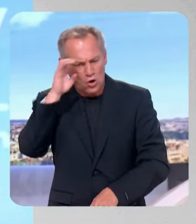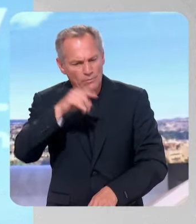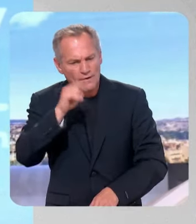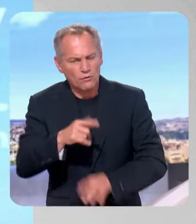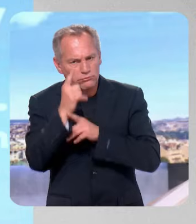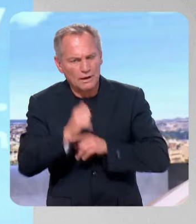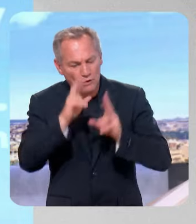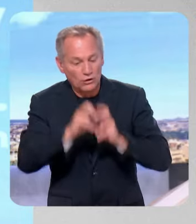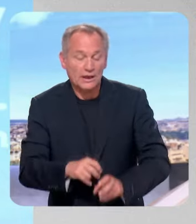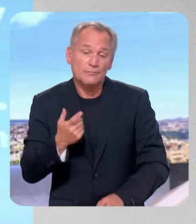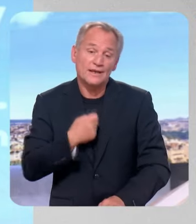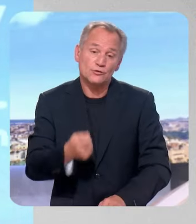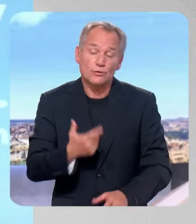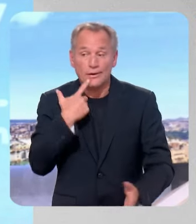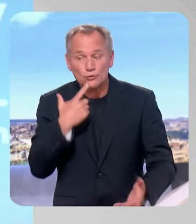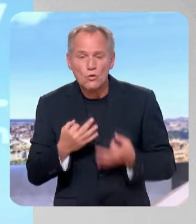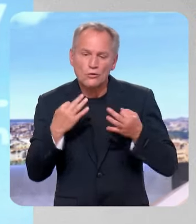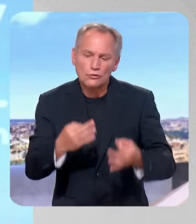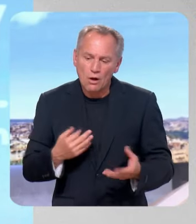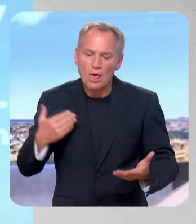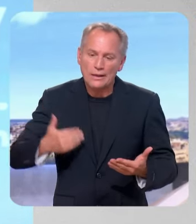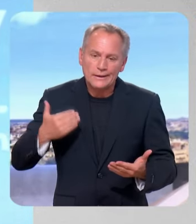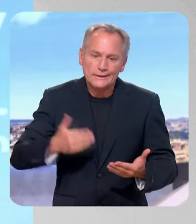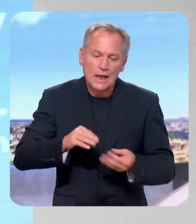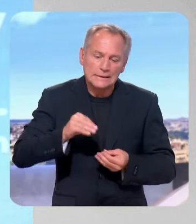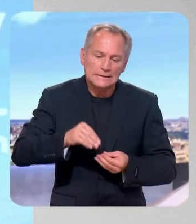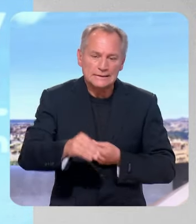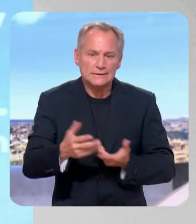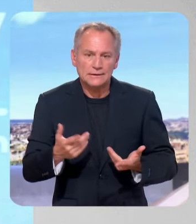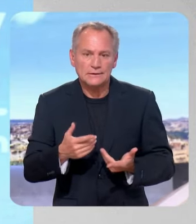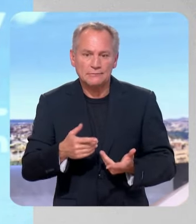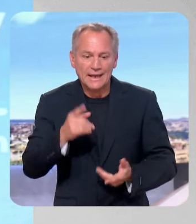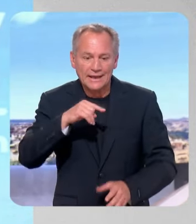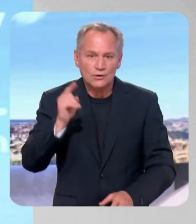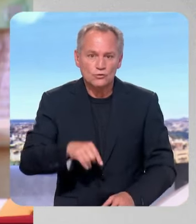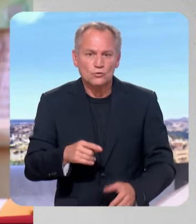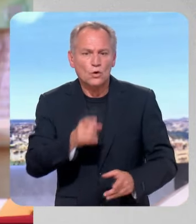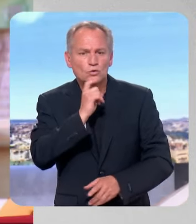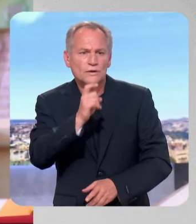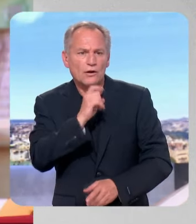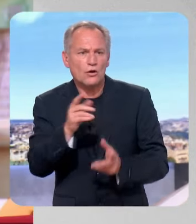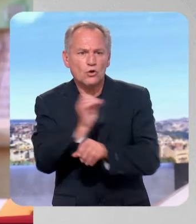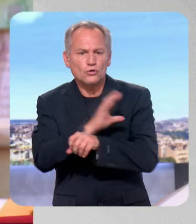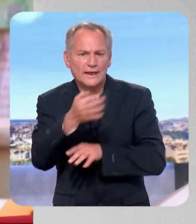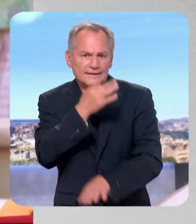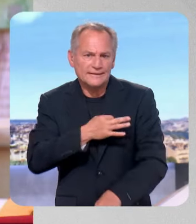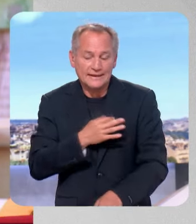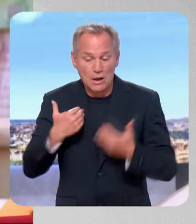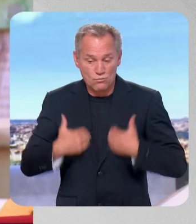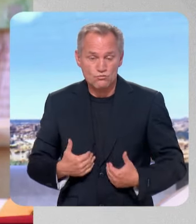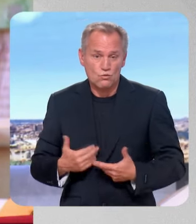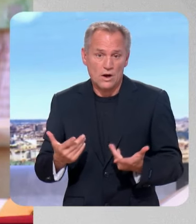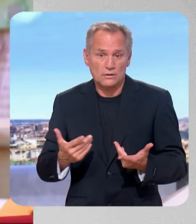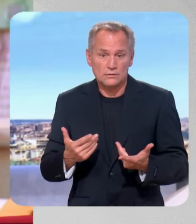on a d'abord trop de temps, comme toujours. C'est trop lent, il faut aller plus vite. Et puis surtout, je voudrais qu'on parle d'une seule voix. Axel Detarlay l'a très bien dit. J'ai pris la décision de